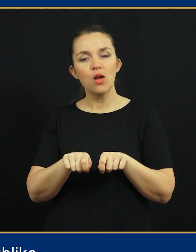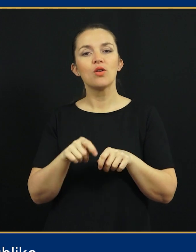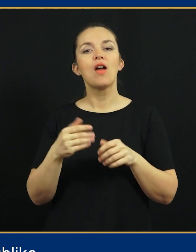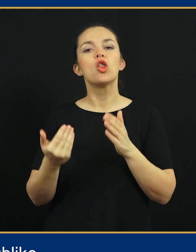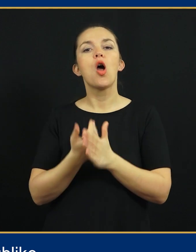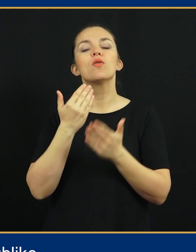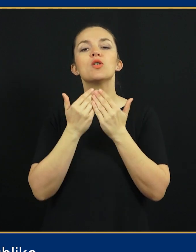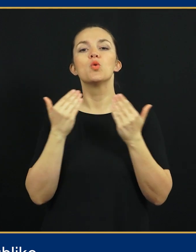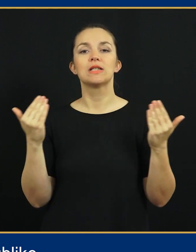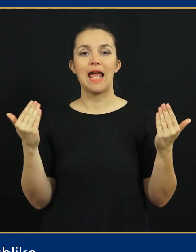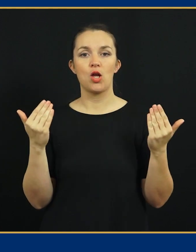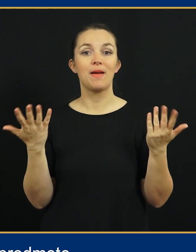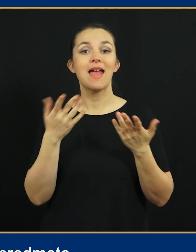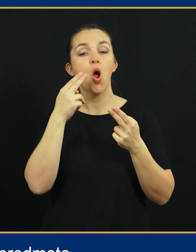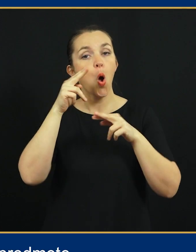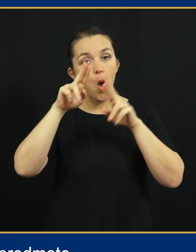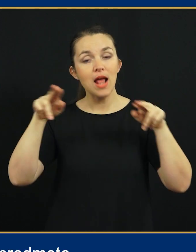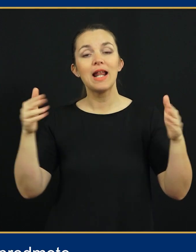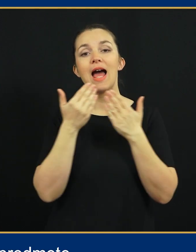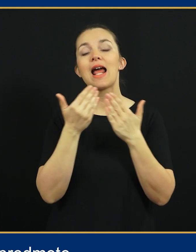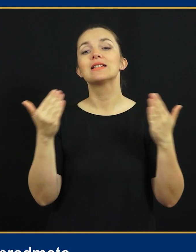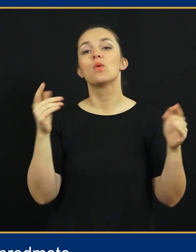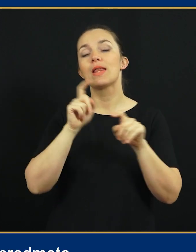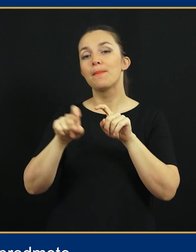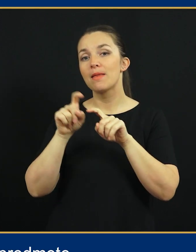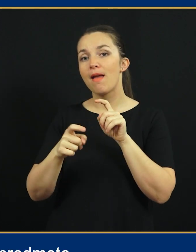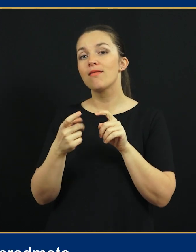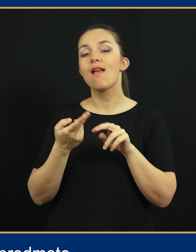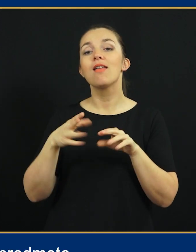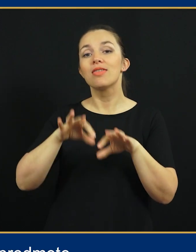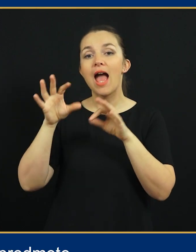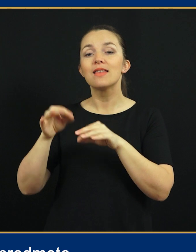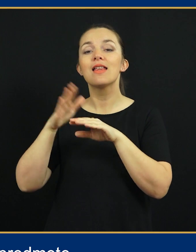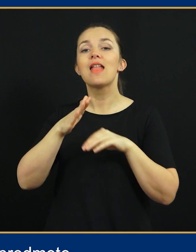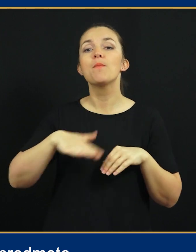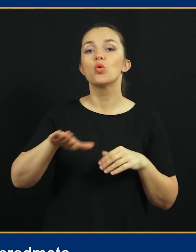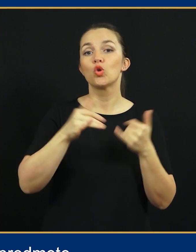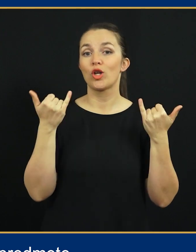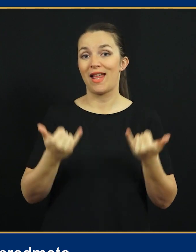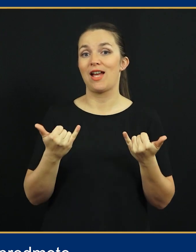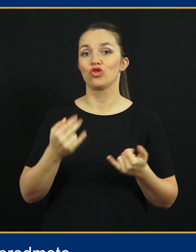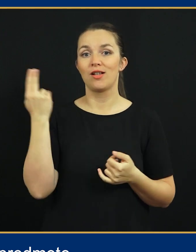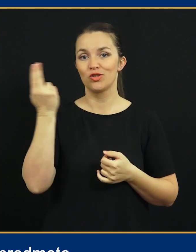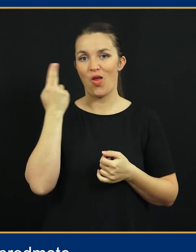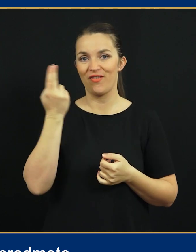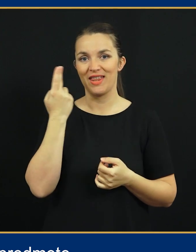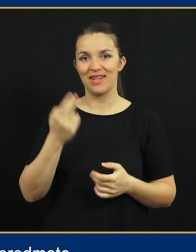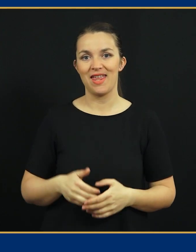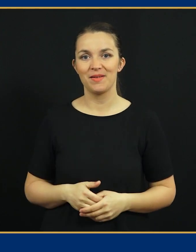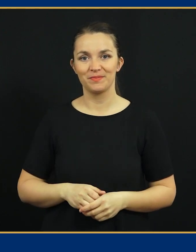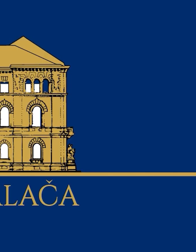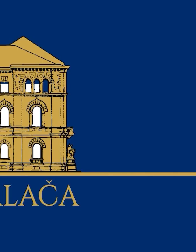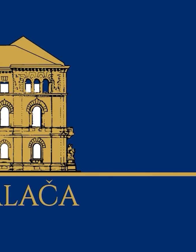sklenila v Noje z muzeum, kjer si je ogledala razstavljene predmete, najdene na področju današnje Slovenije.